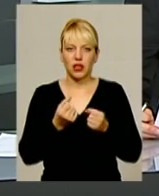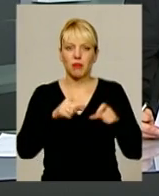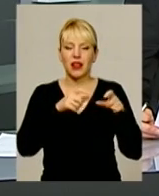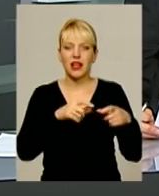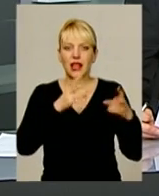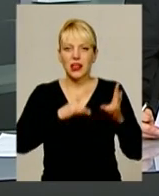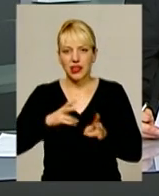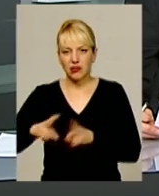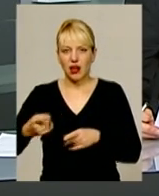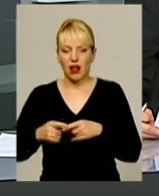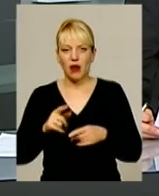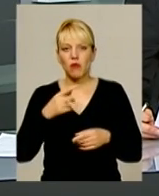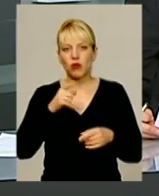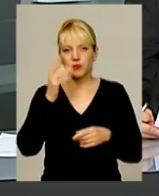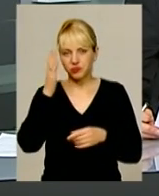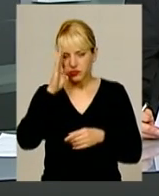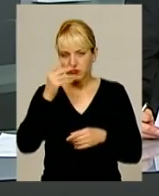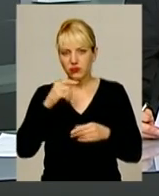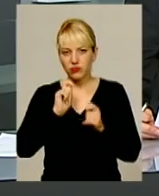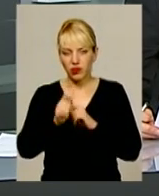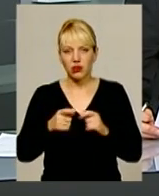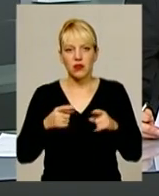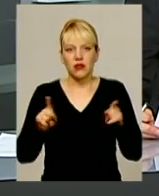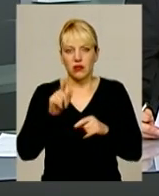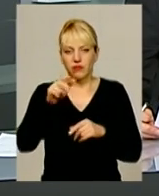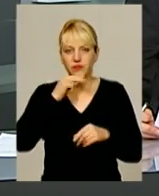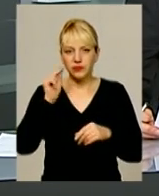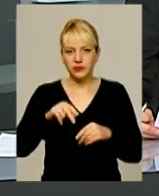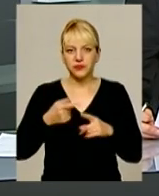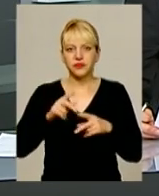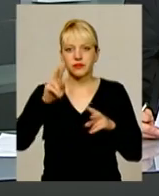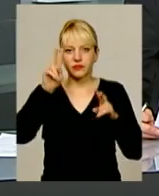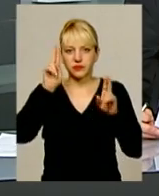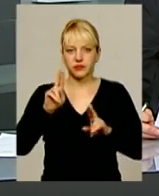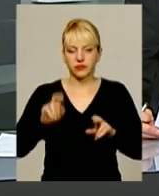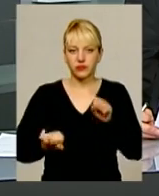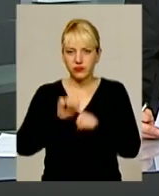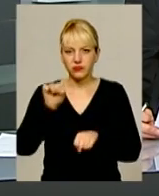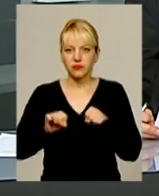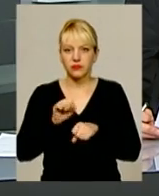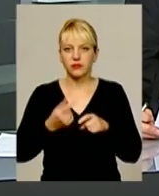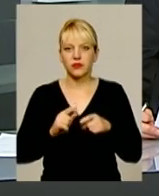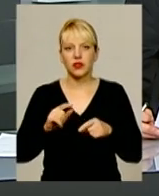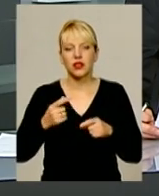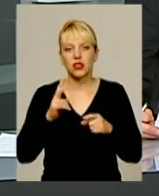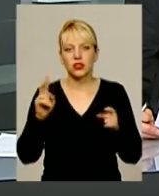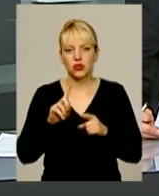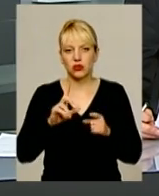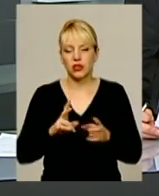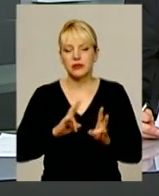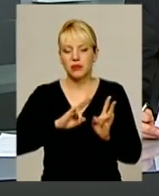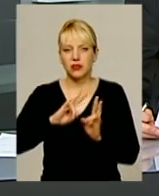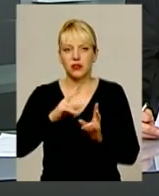порушення правил безпеки дорожнього руху або експлуатації транспорту особами, які керують транспортними засобами, що спричинили